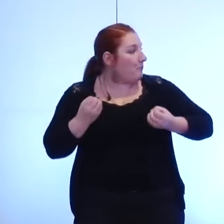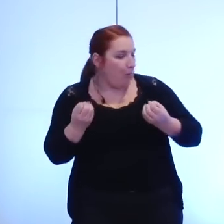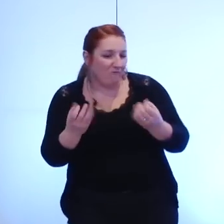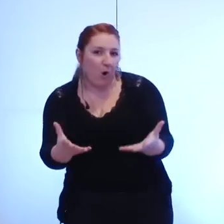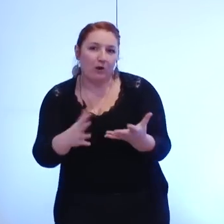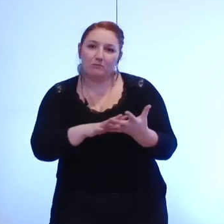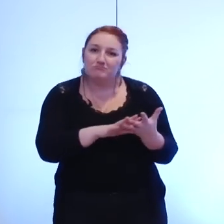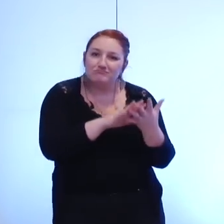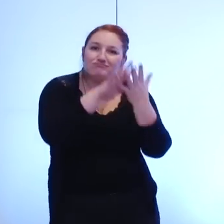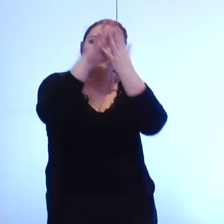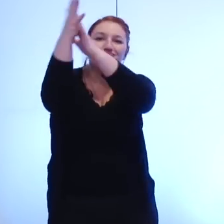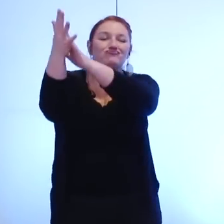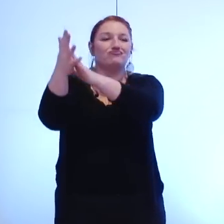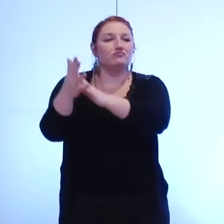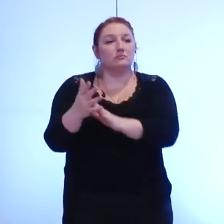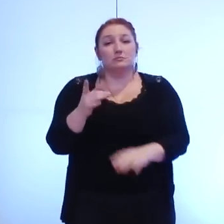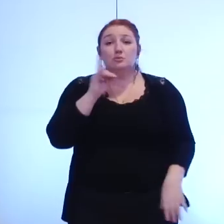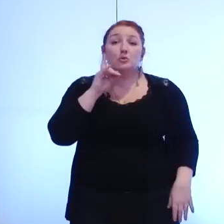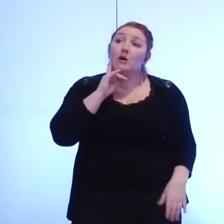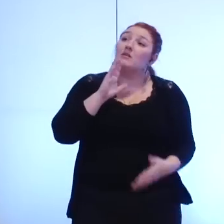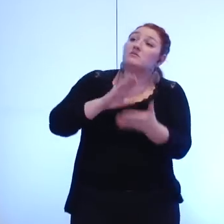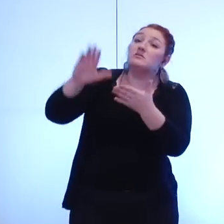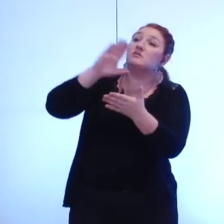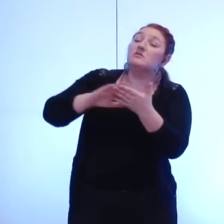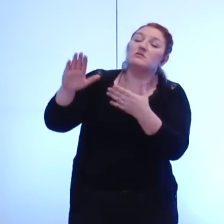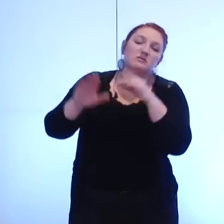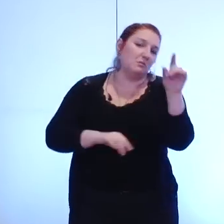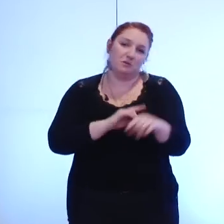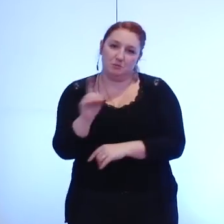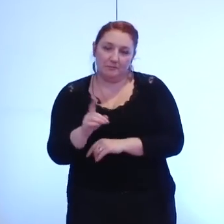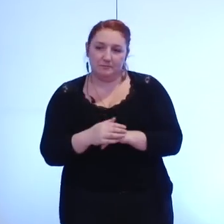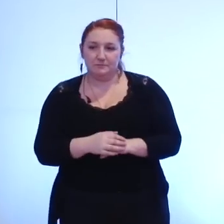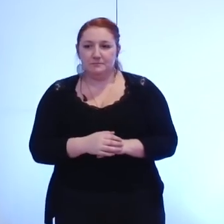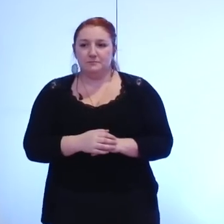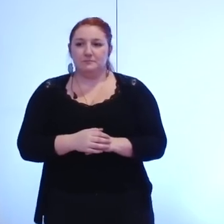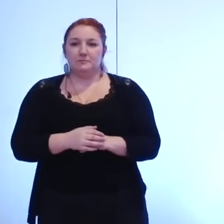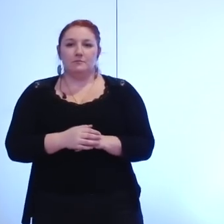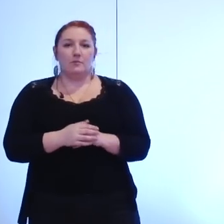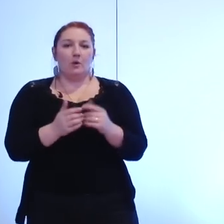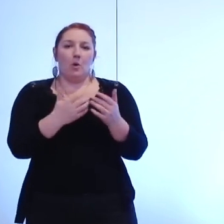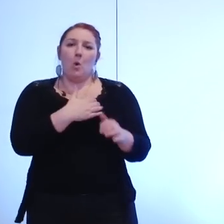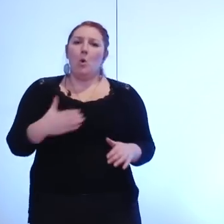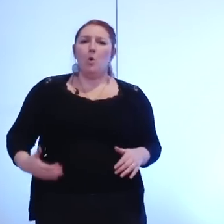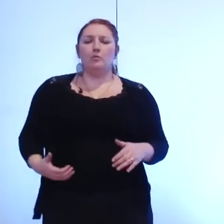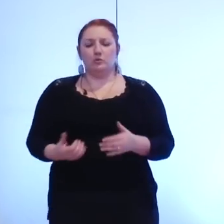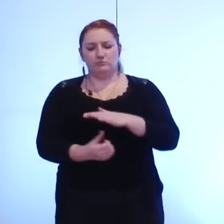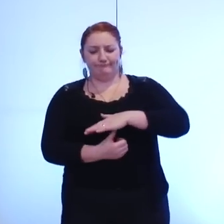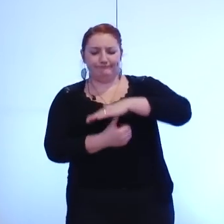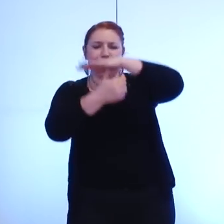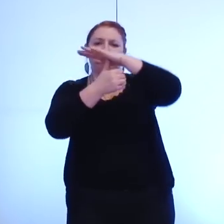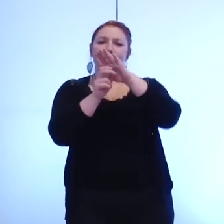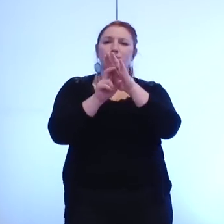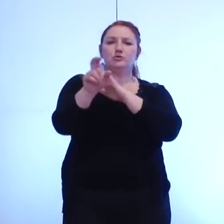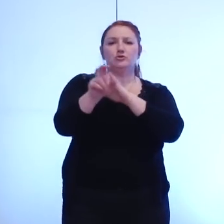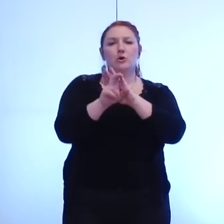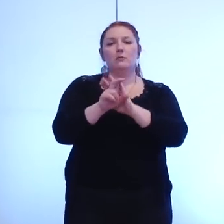seront évidemment nécessaires la commune centre commune de Grenoble a ses spécificités